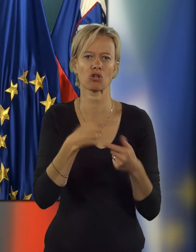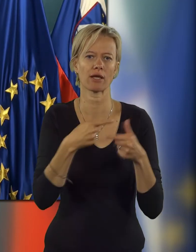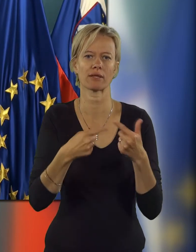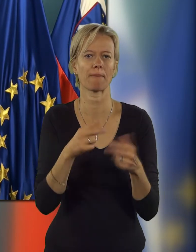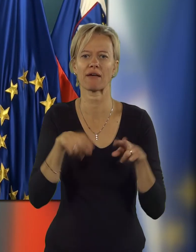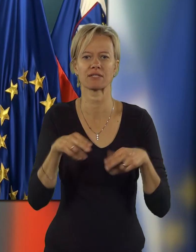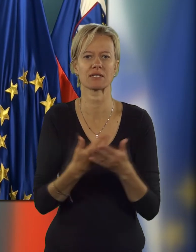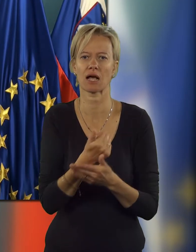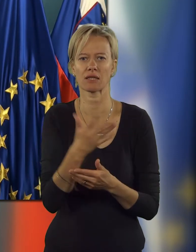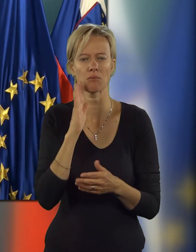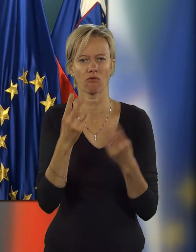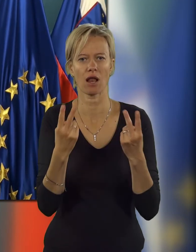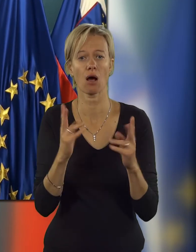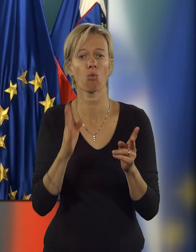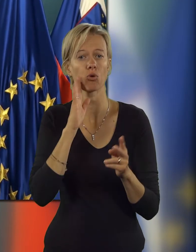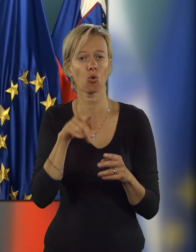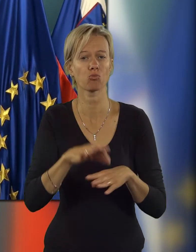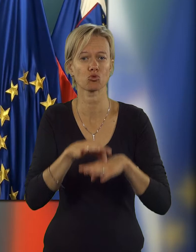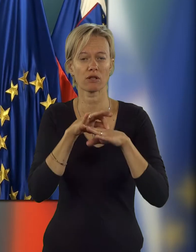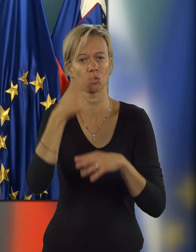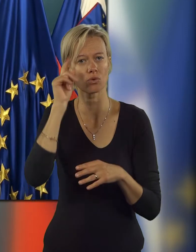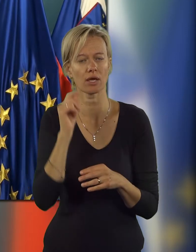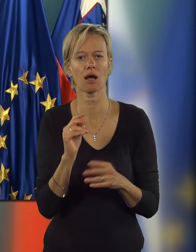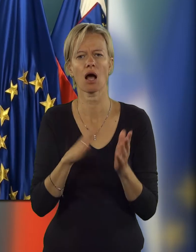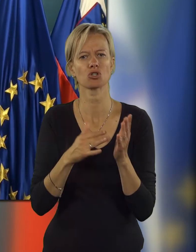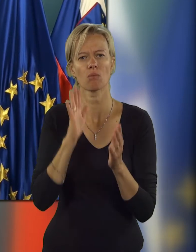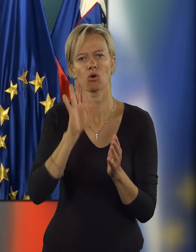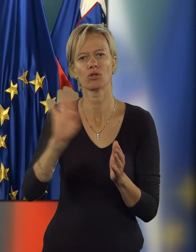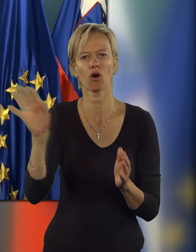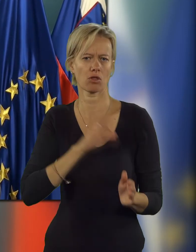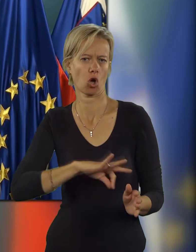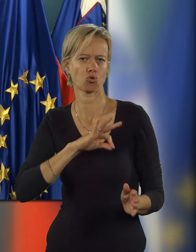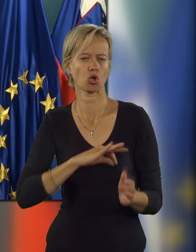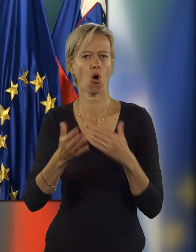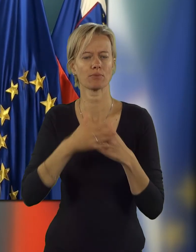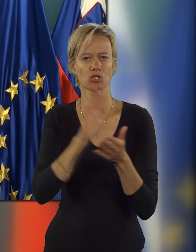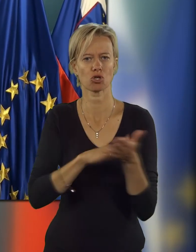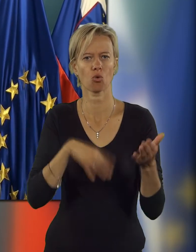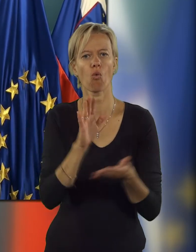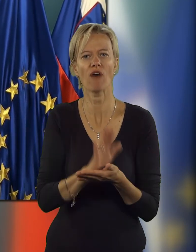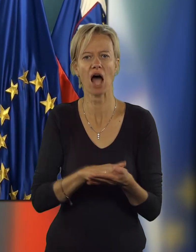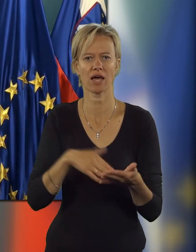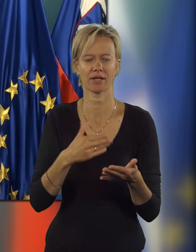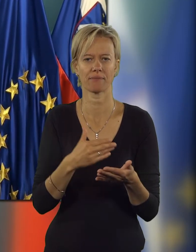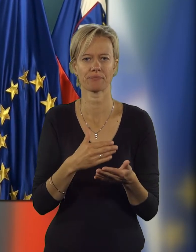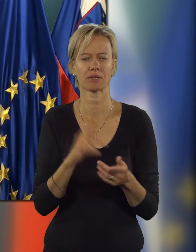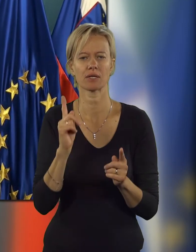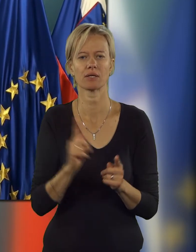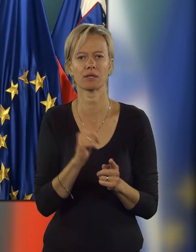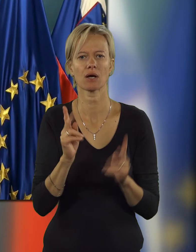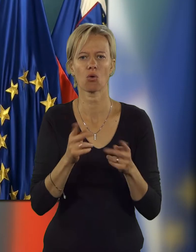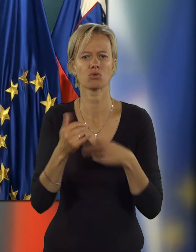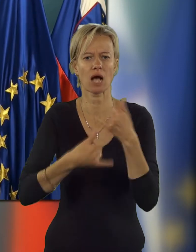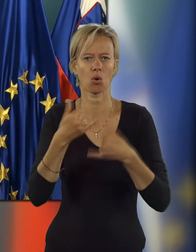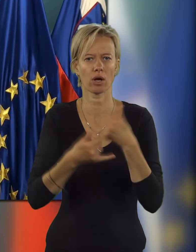za katere bo veljala, kako bodo to občutili ljudje, kakšne bodo, bom rekla, njihove dožnosti ob začetku uvajanja tega in kako bo